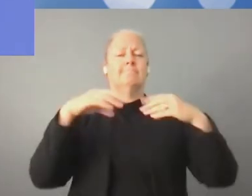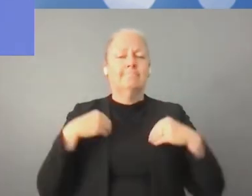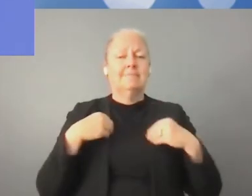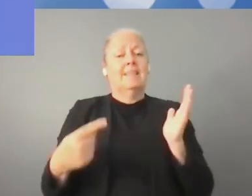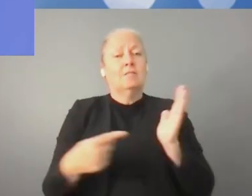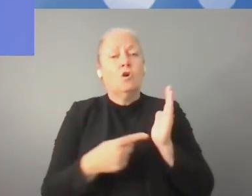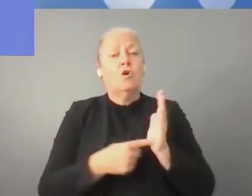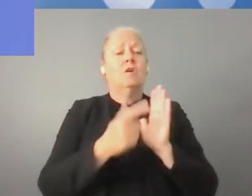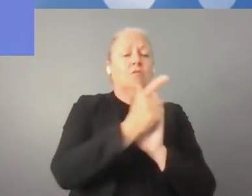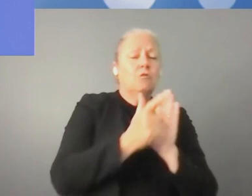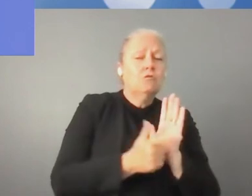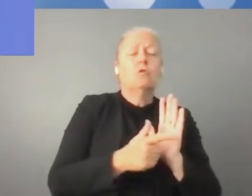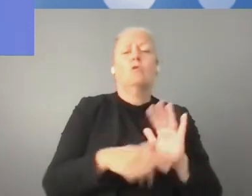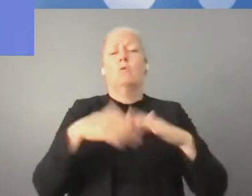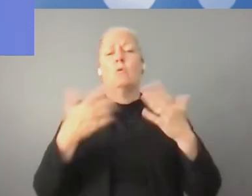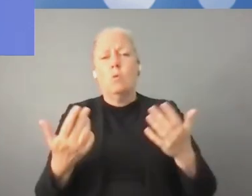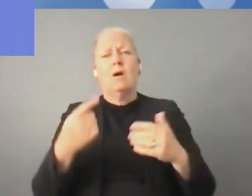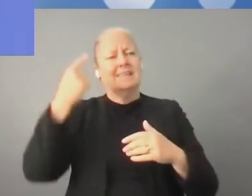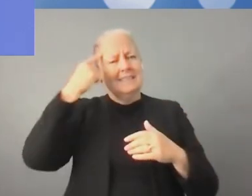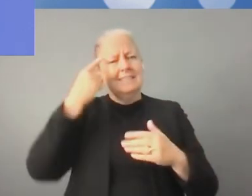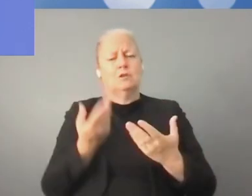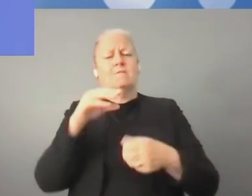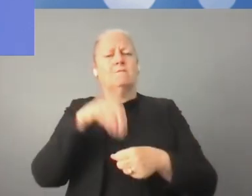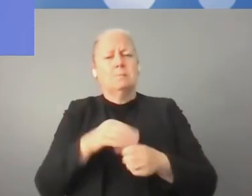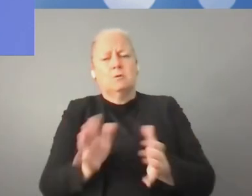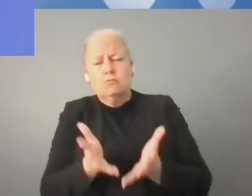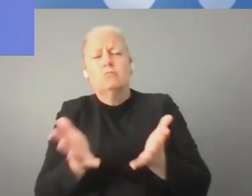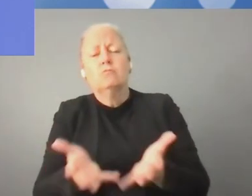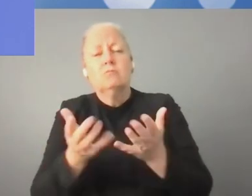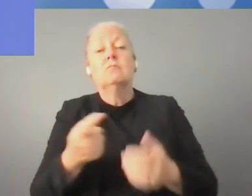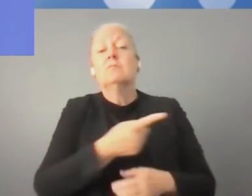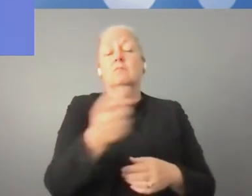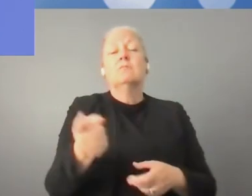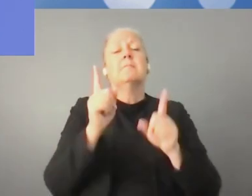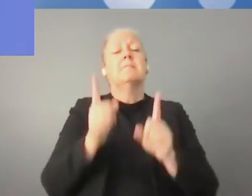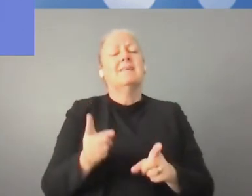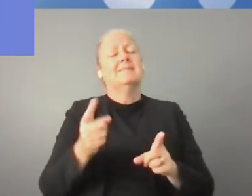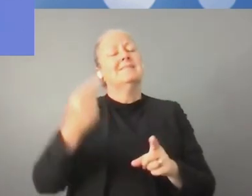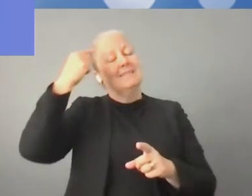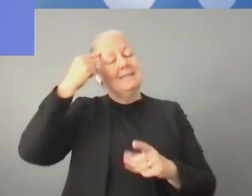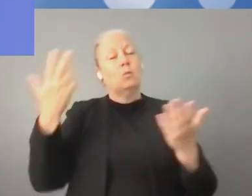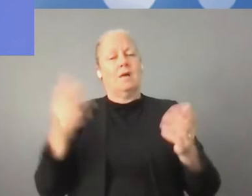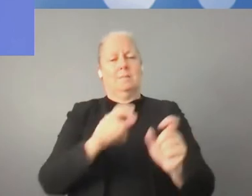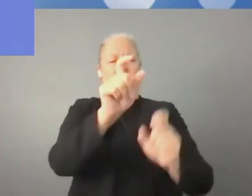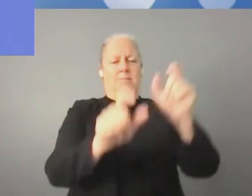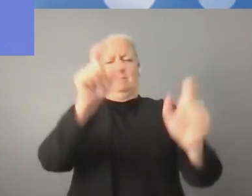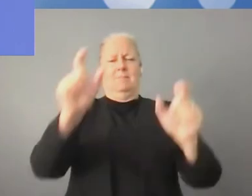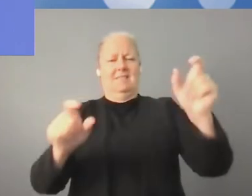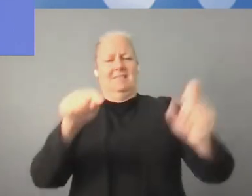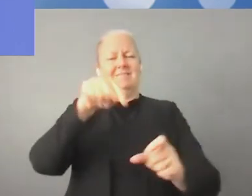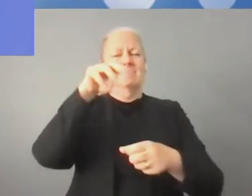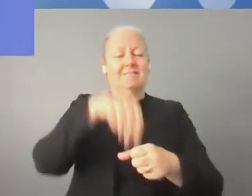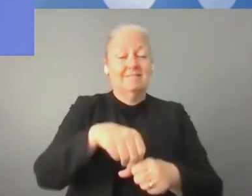Transformacja cyfrowa będzie toczyła się dalej, a my musimy być coraz to bardziej elastyczni, przejmując nowe